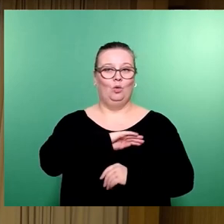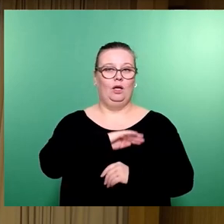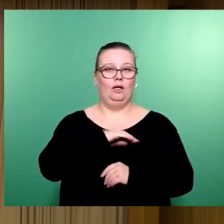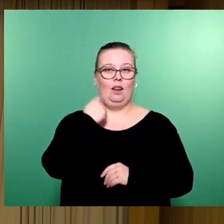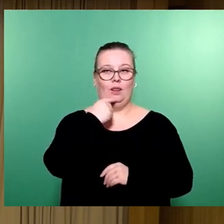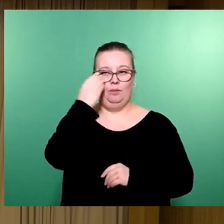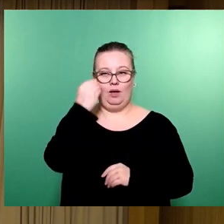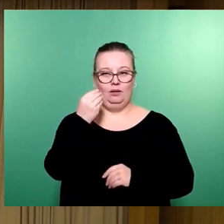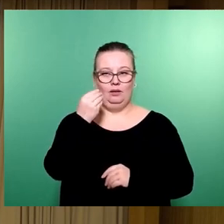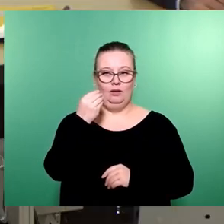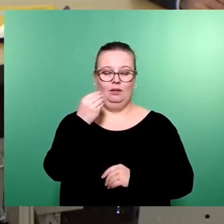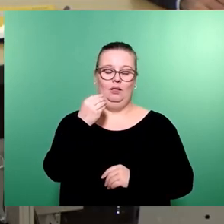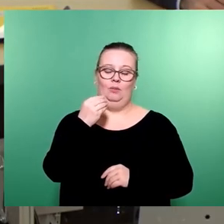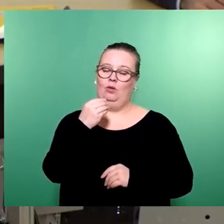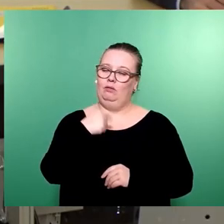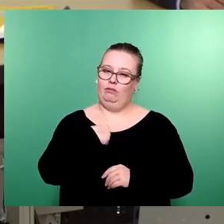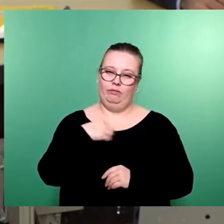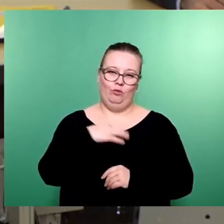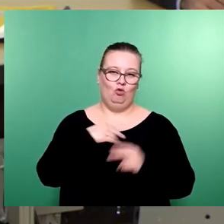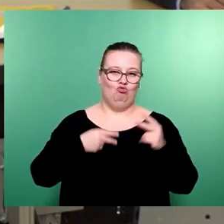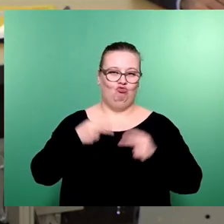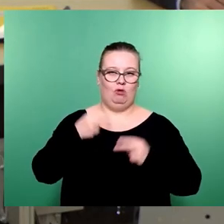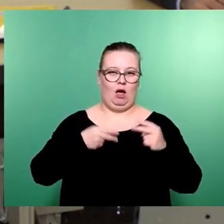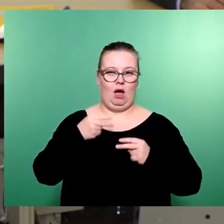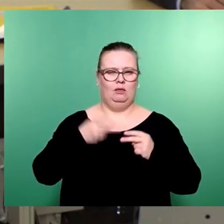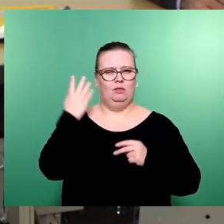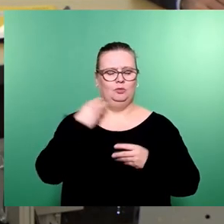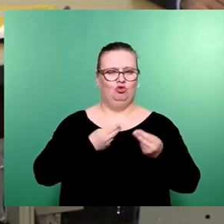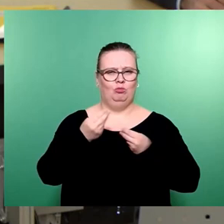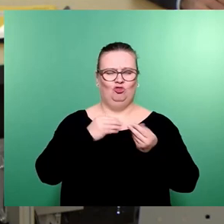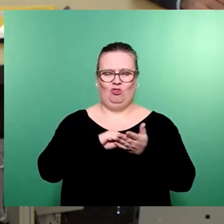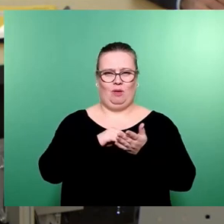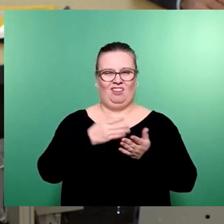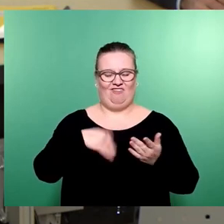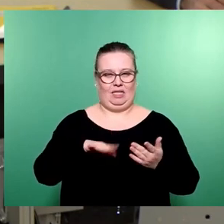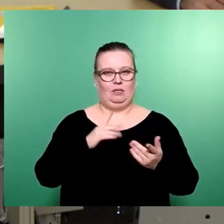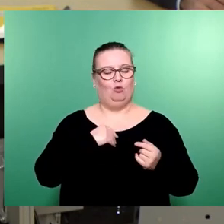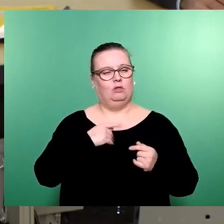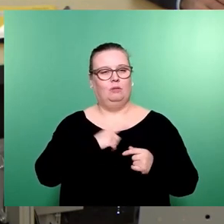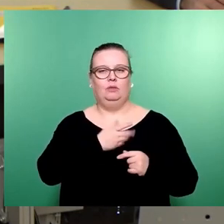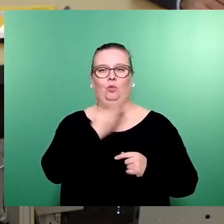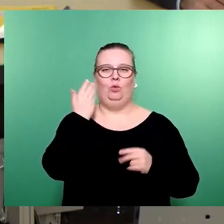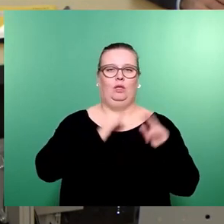es einfach etwas schade, dass Sie, Sie waren bei den Gesprächen nicht dabei, das als undemokratisch